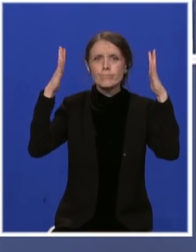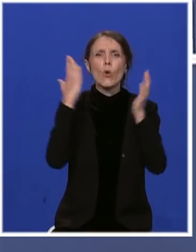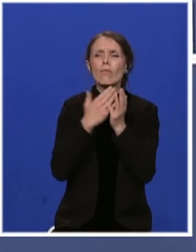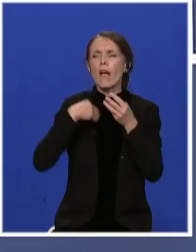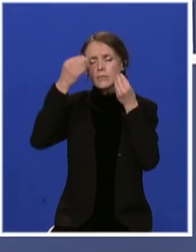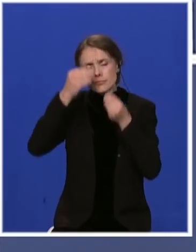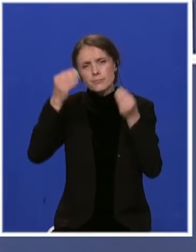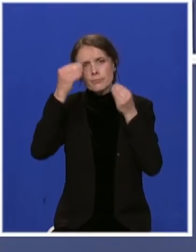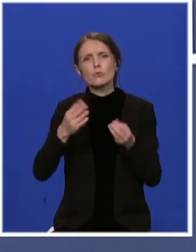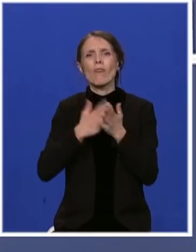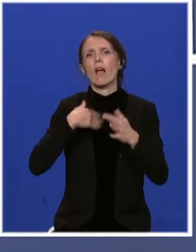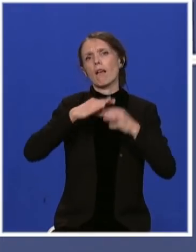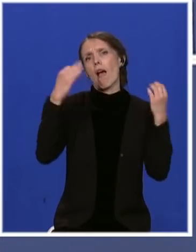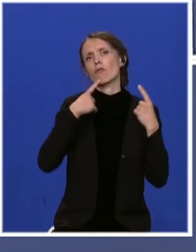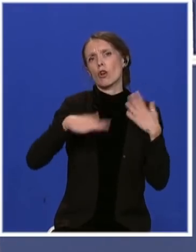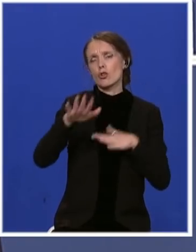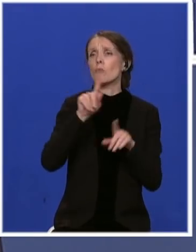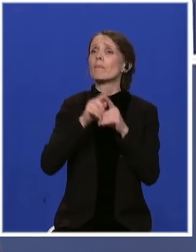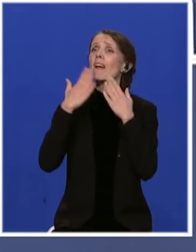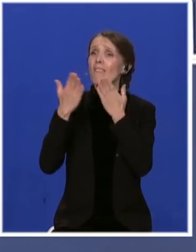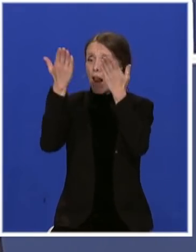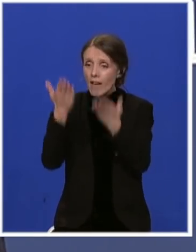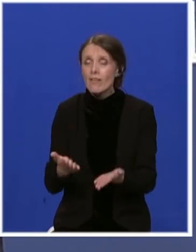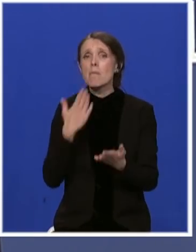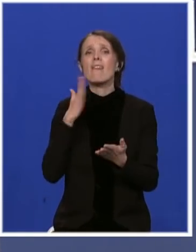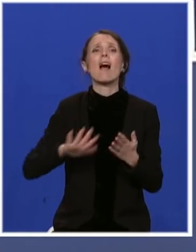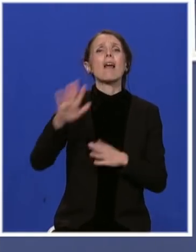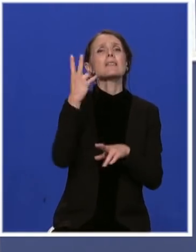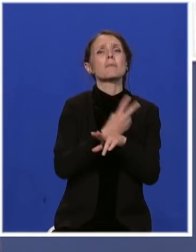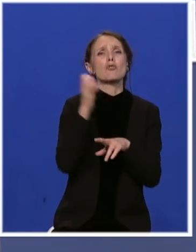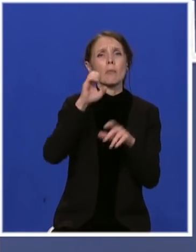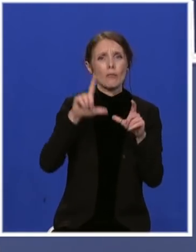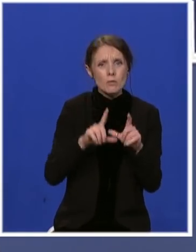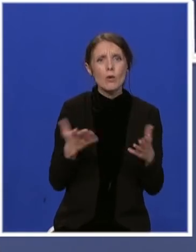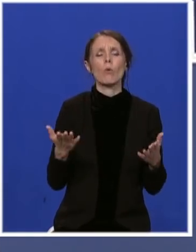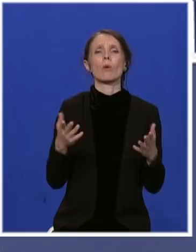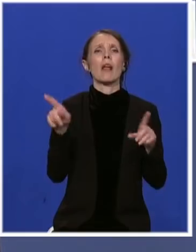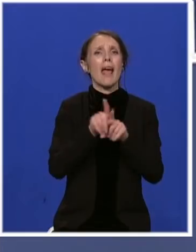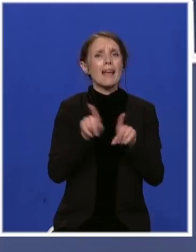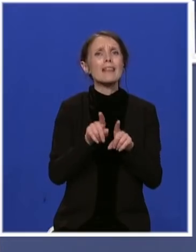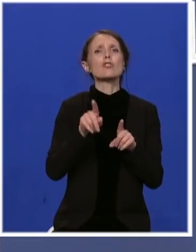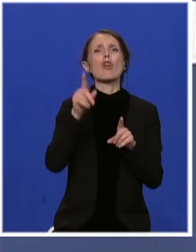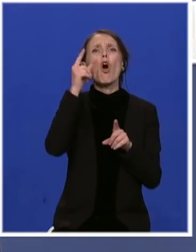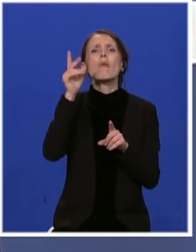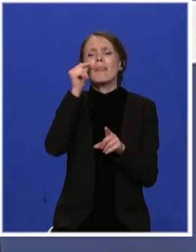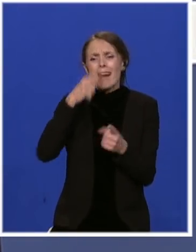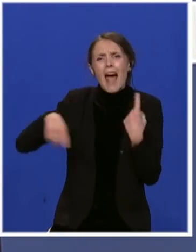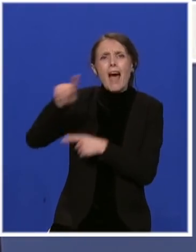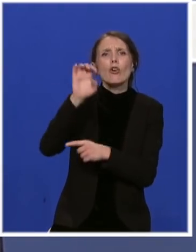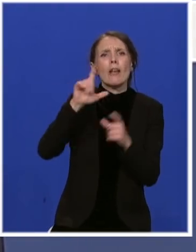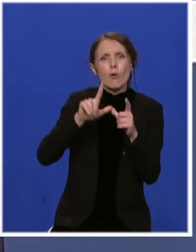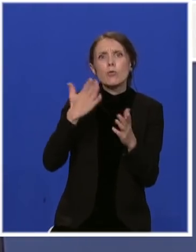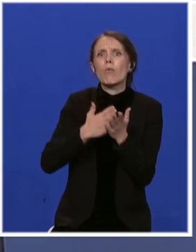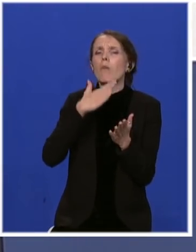zemlji. Hvala vama, hvala svim državama članicama, hvala svim građanima Europske unije koji nam mnogo pomožu, a sad ste nam